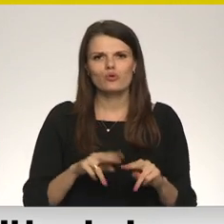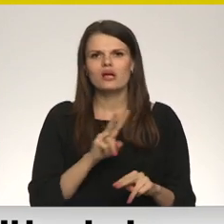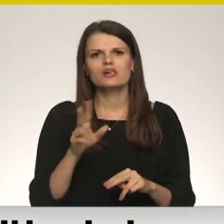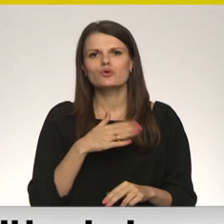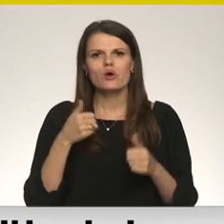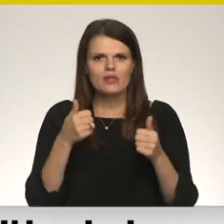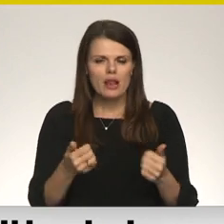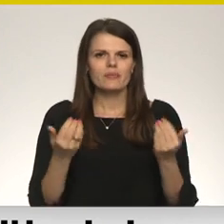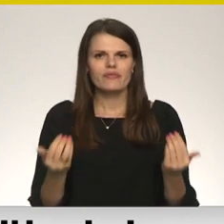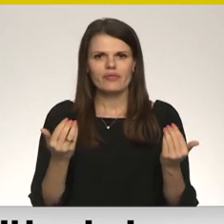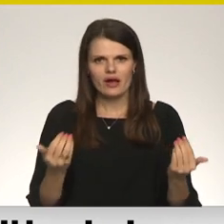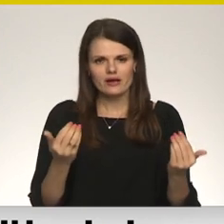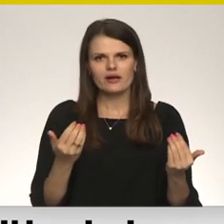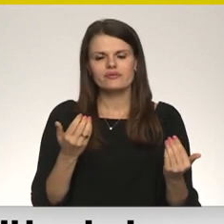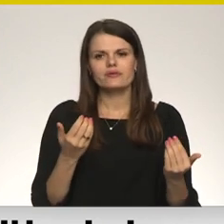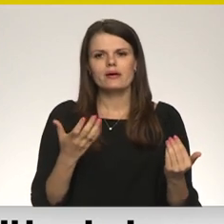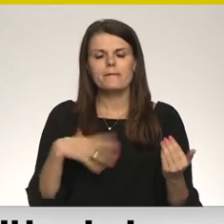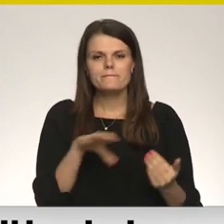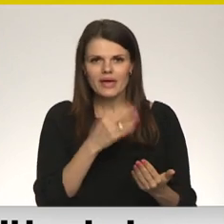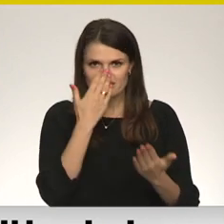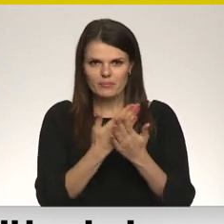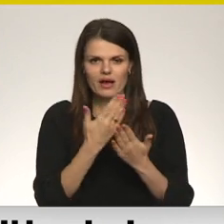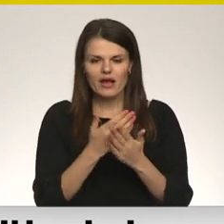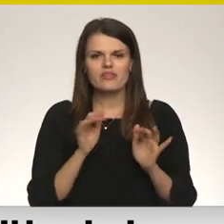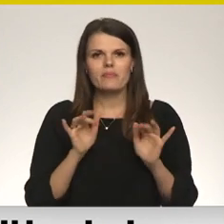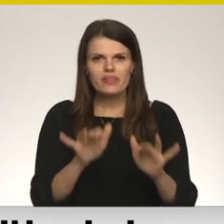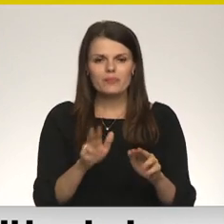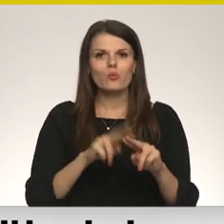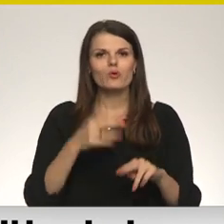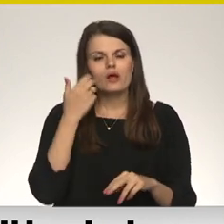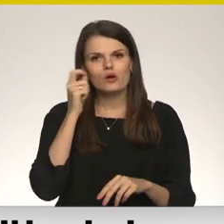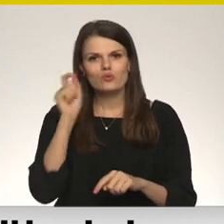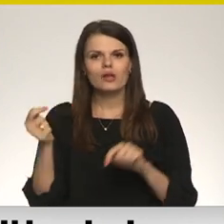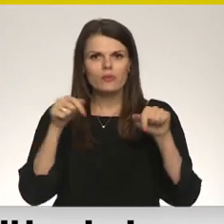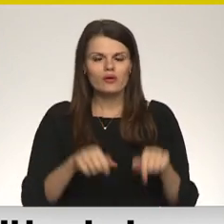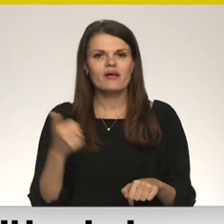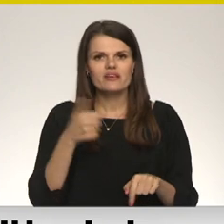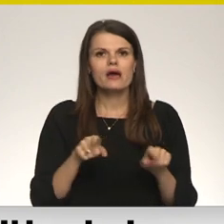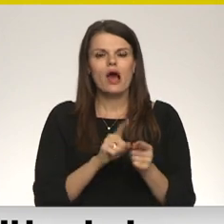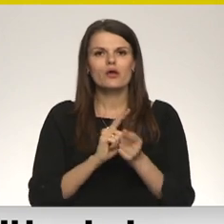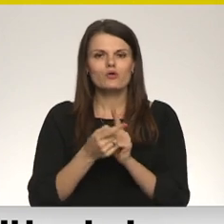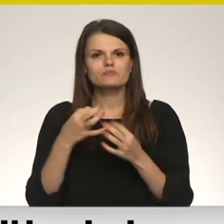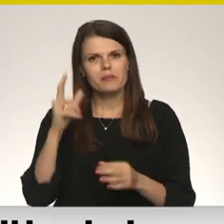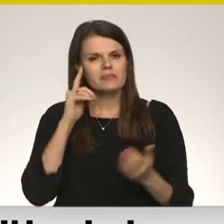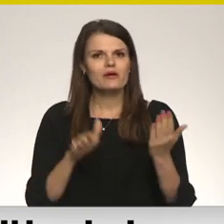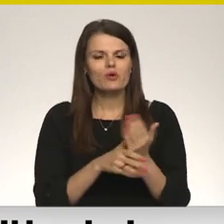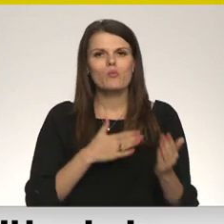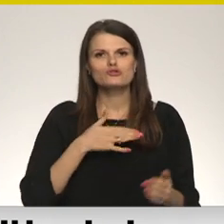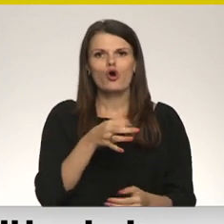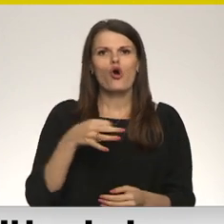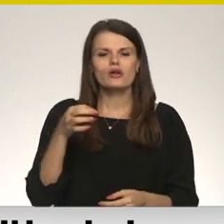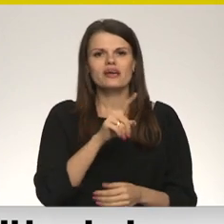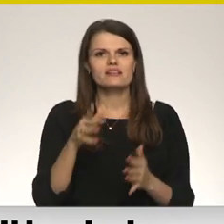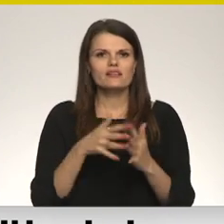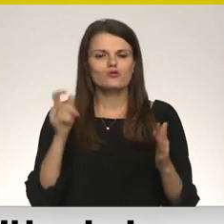ļoti labi, kad tagad, kad mēs parādam darbībā, un tad, kad Ukraiņi atbrauc šeit, viņi arī kļūst par brīvprātīgiem. Mūsu organizācijā ir vairāk